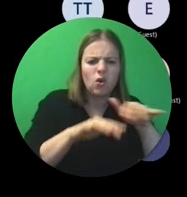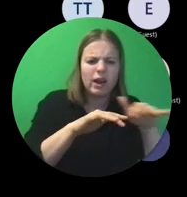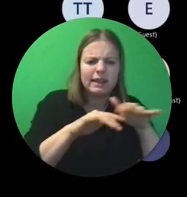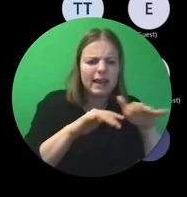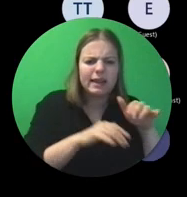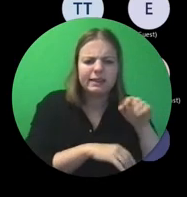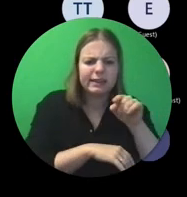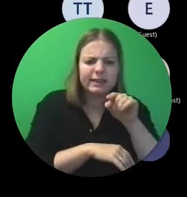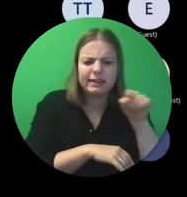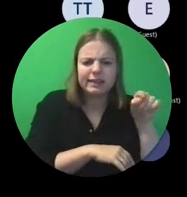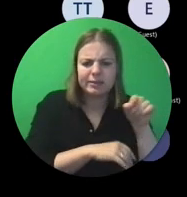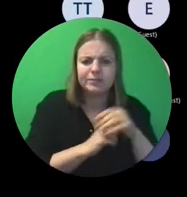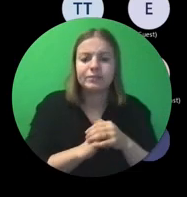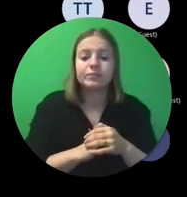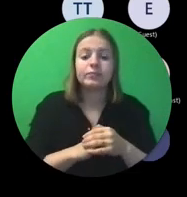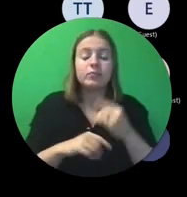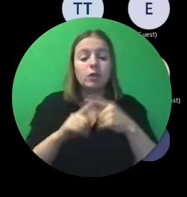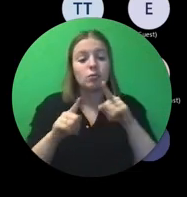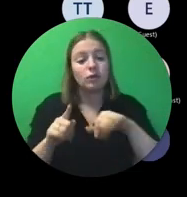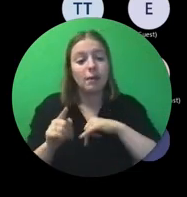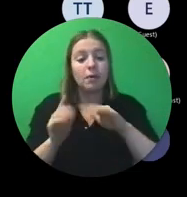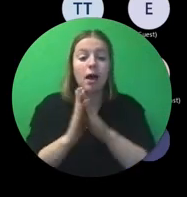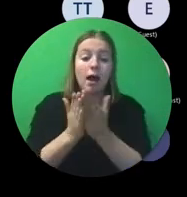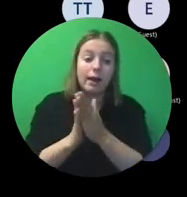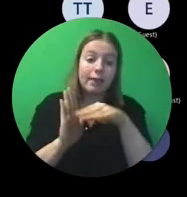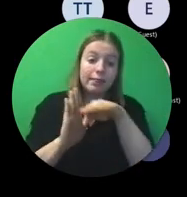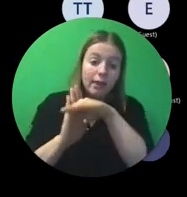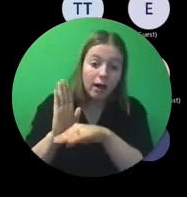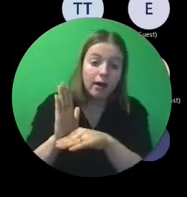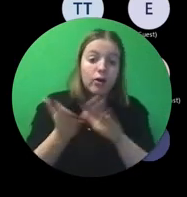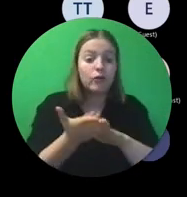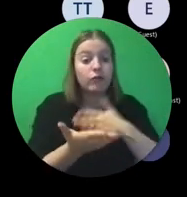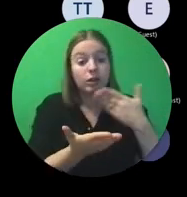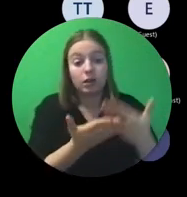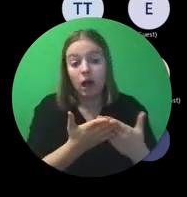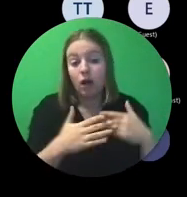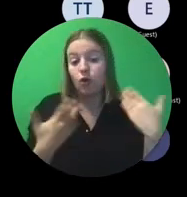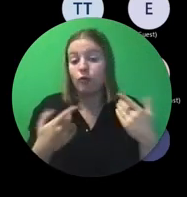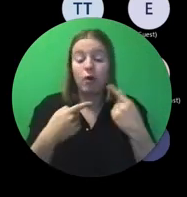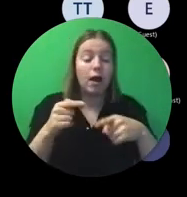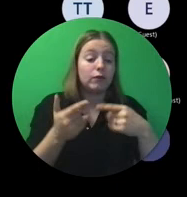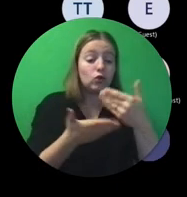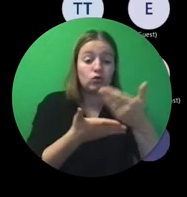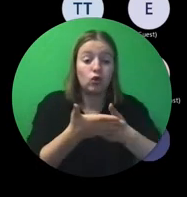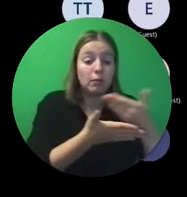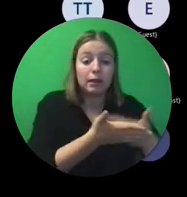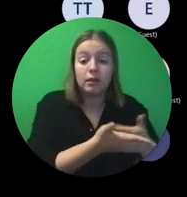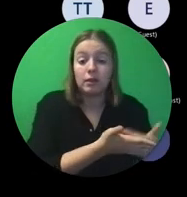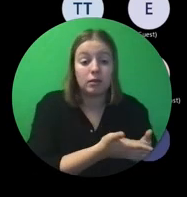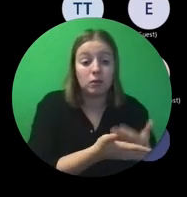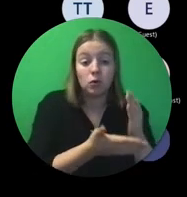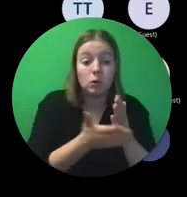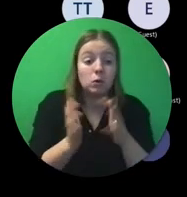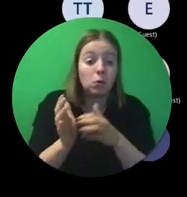Daarbij ook een agenda, een verslag of andere documenten die gebruikt of verspreidstij.